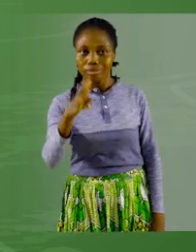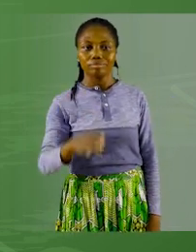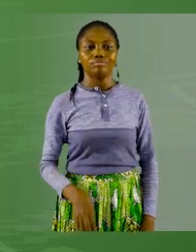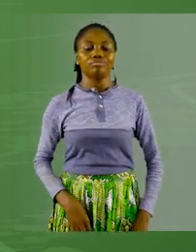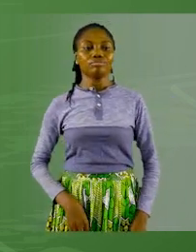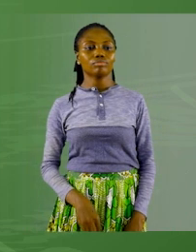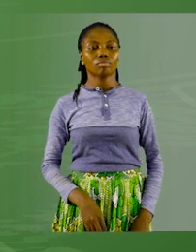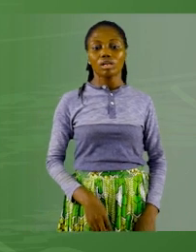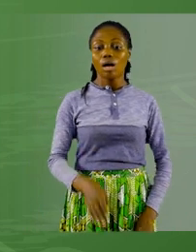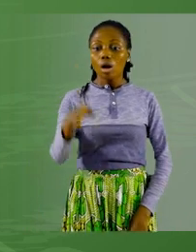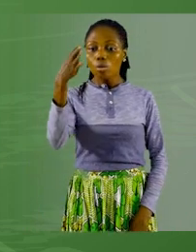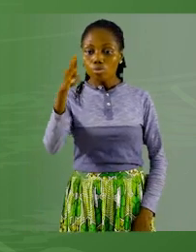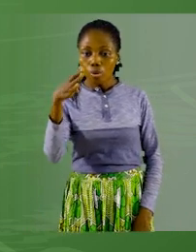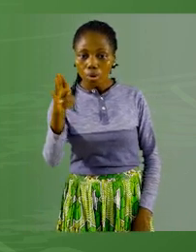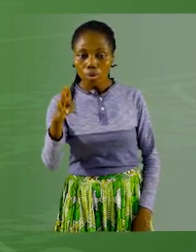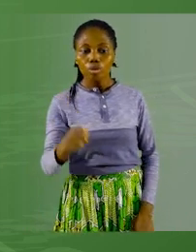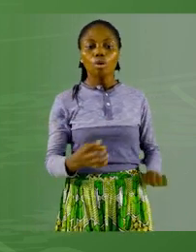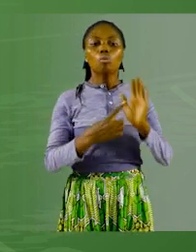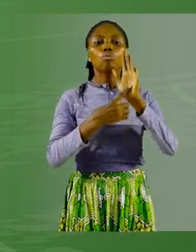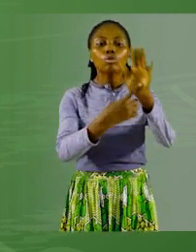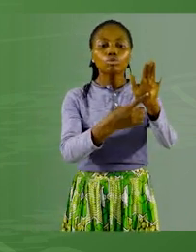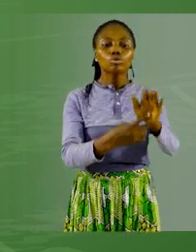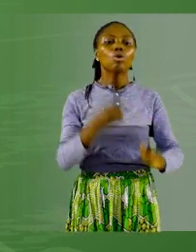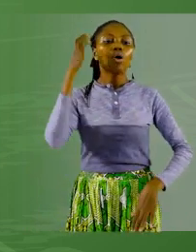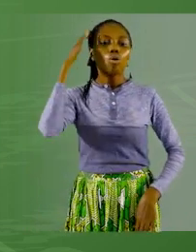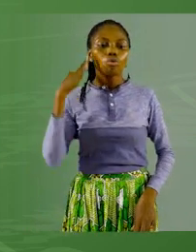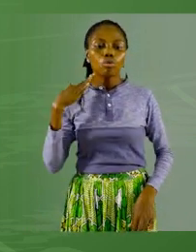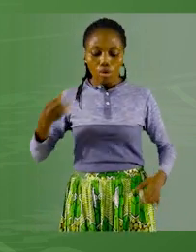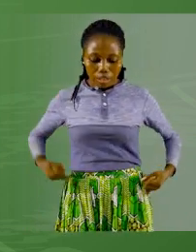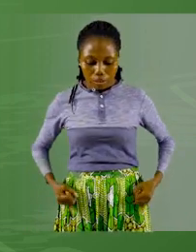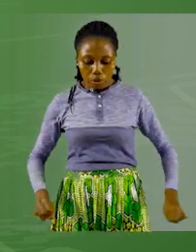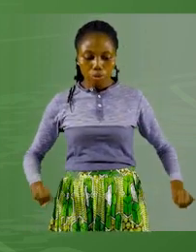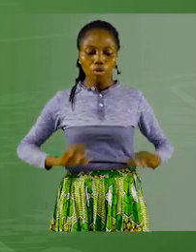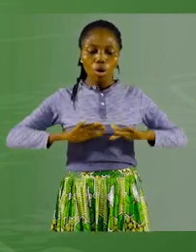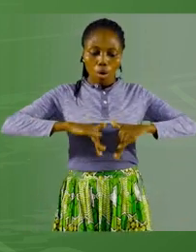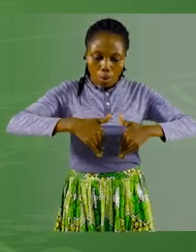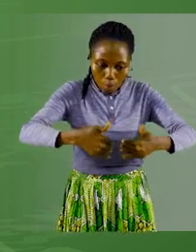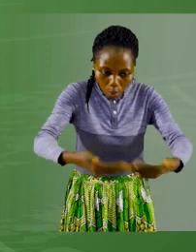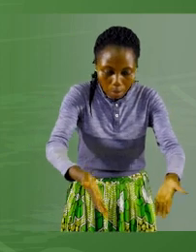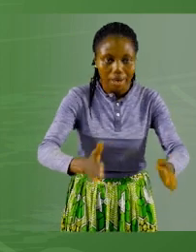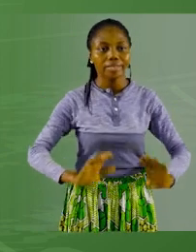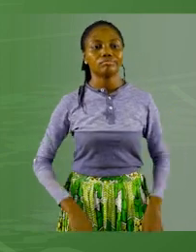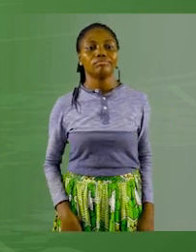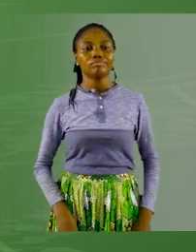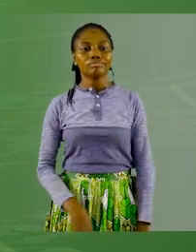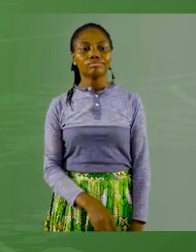bleu qualifie jupes en indiquant sa couleur.